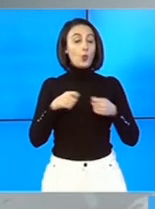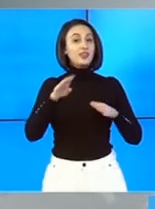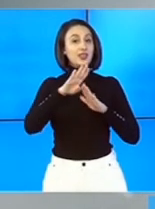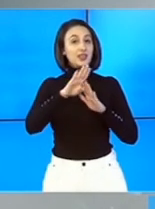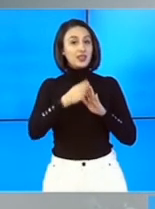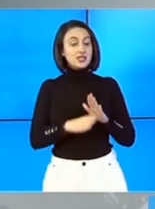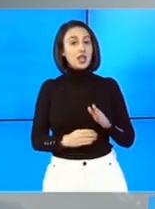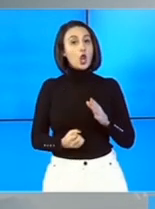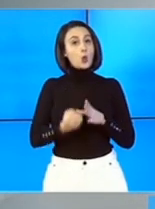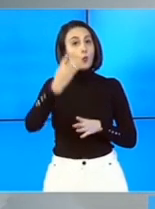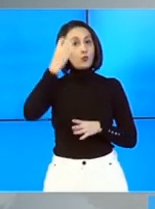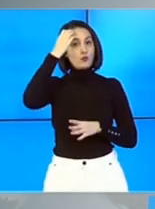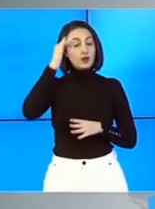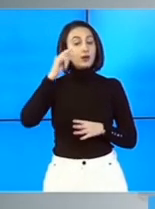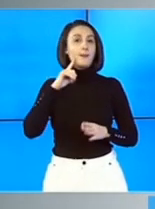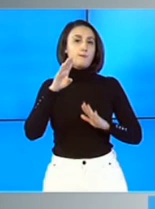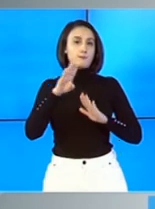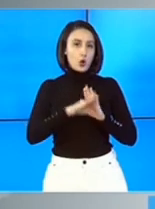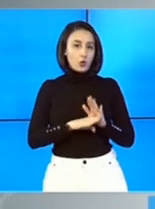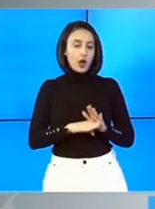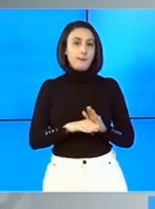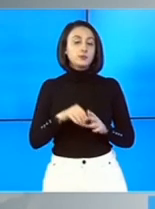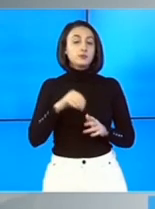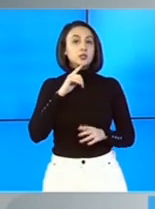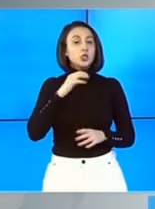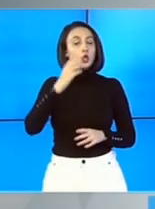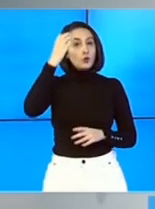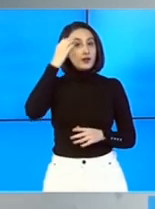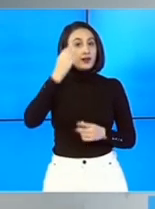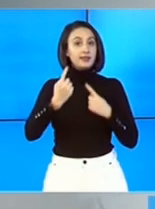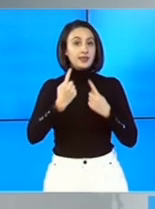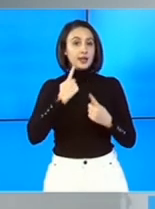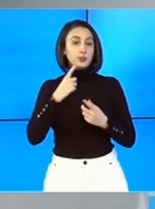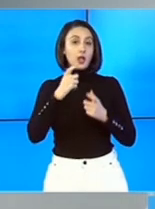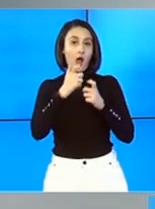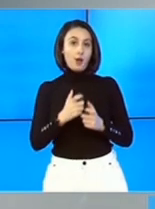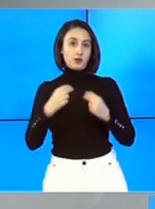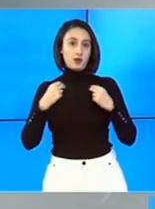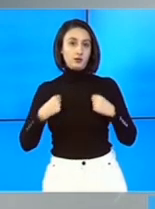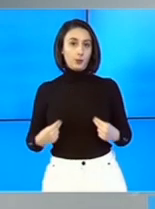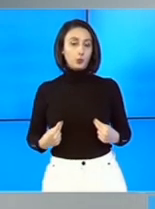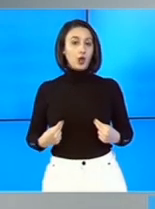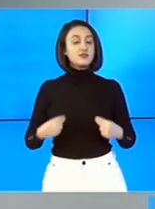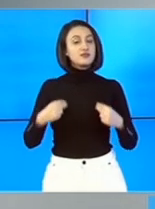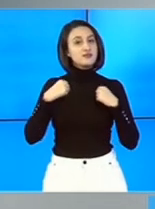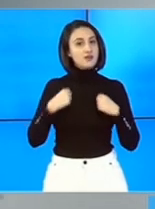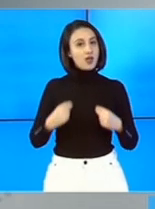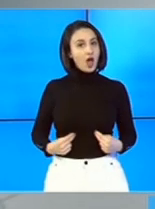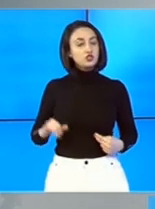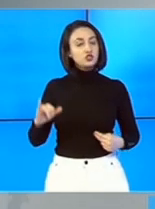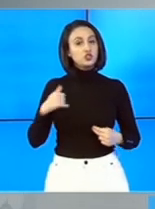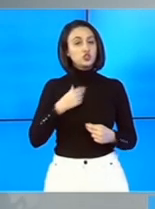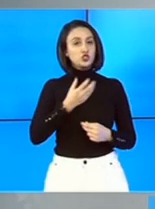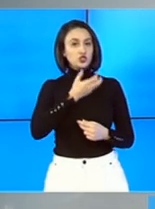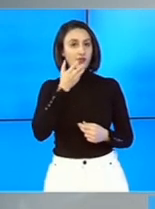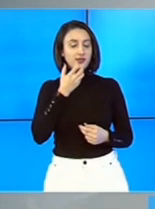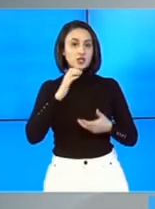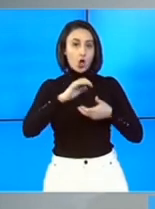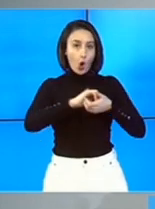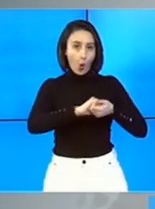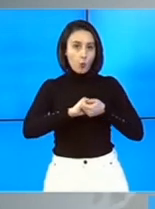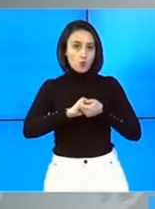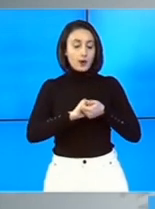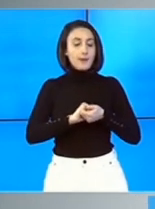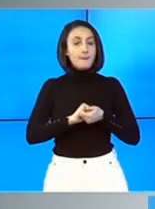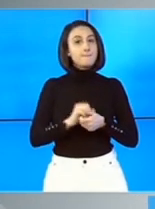liste a noului executiv. Programul și lista guvernului se dezbat în Camera Deputaților, în Senat, în ședință comună, iar Parlamentul